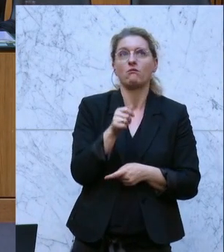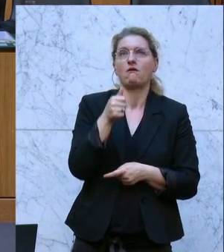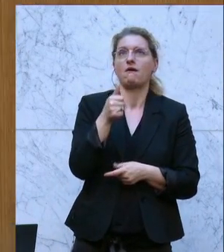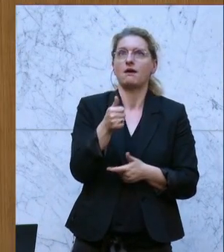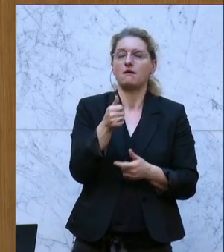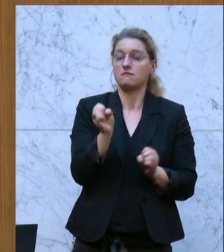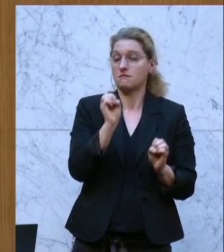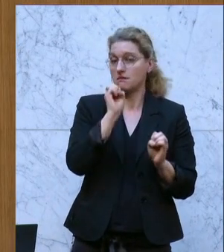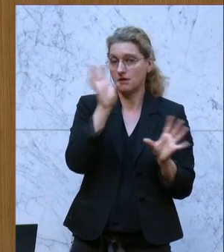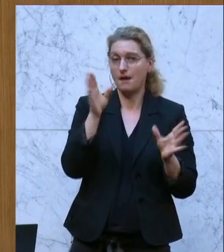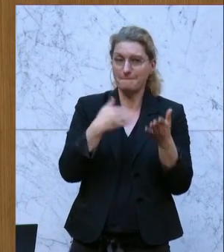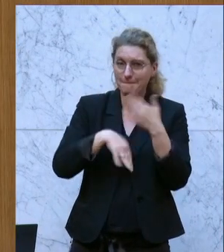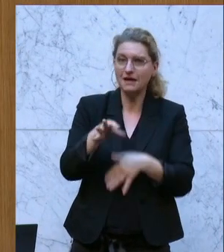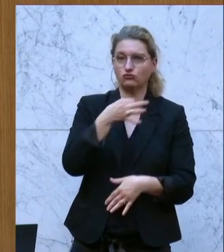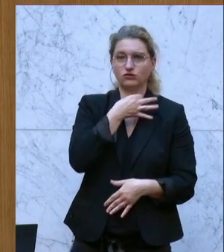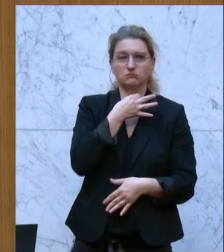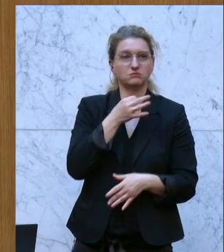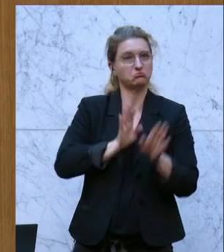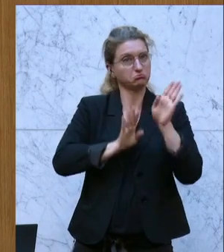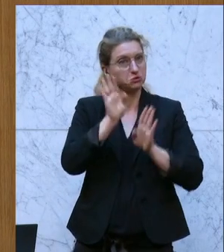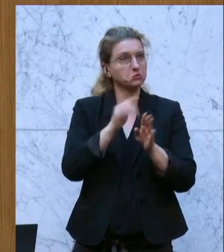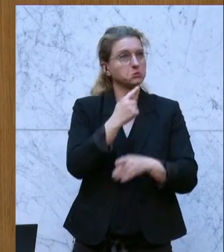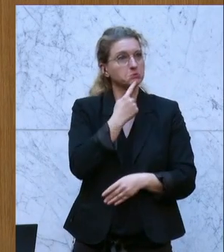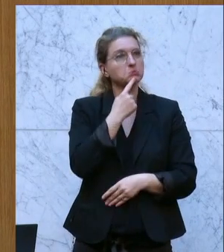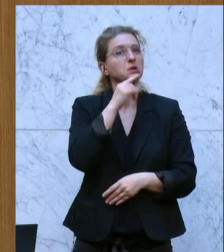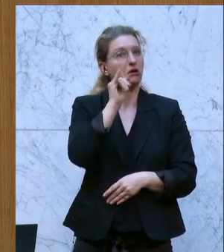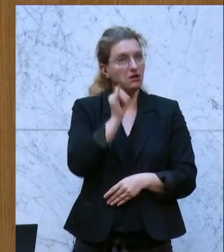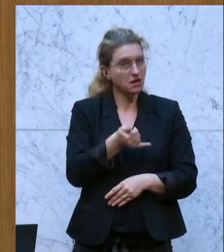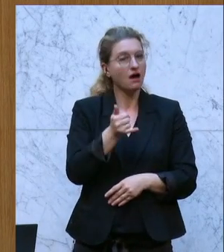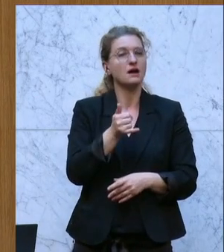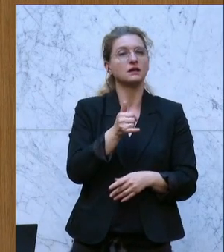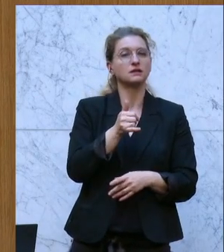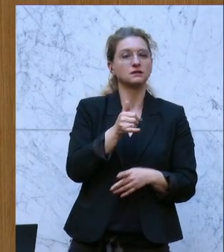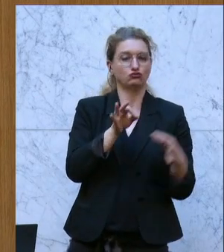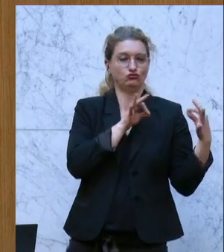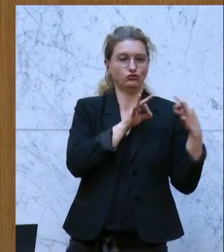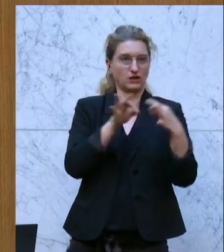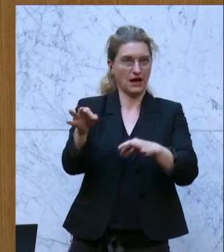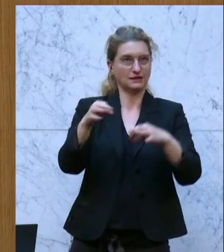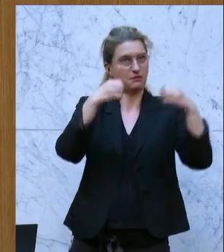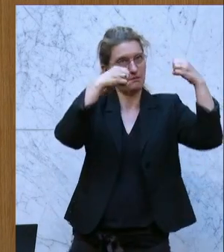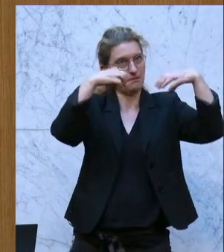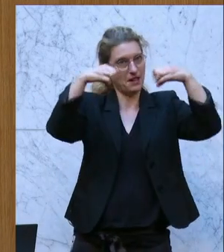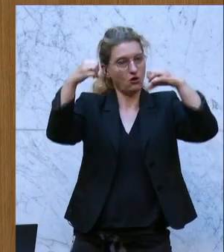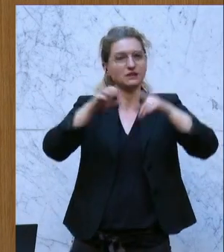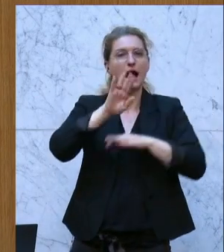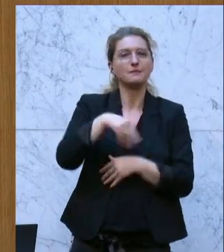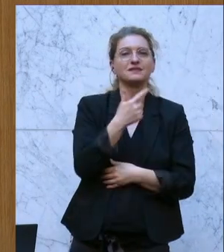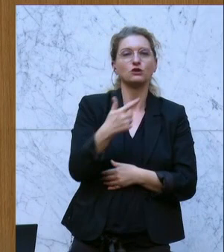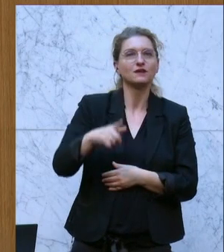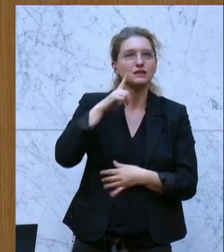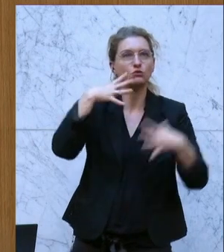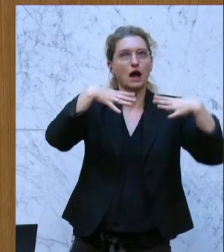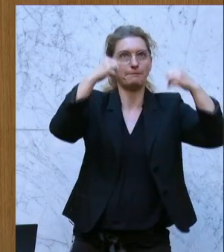klare Mehrheit sprach sich für das Abschalten der Straßenbeleuchtung ab 22